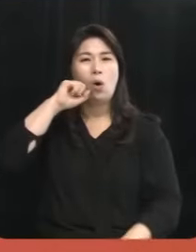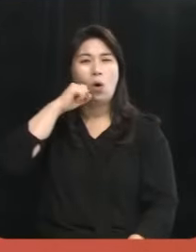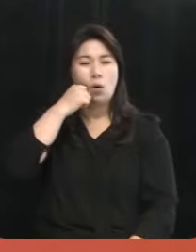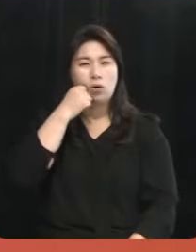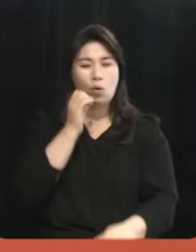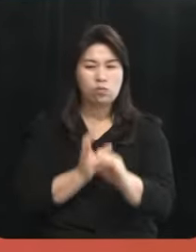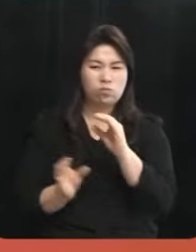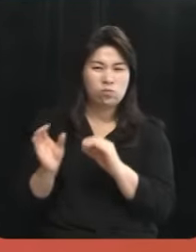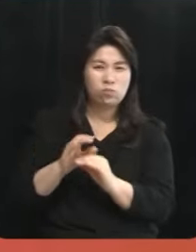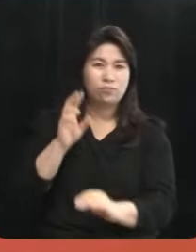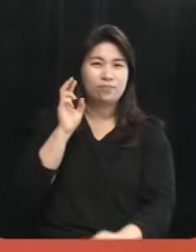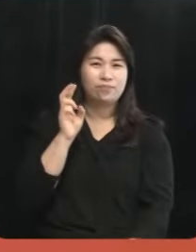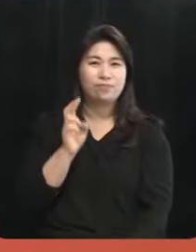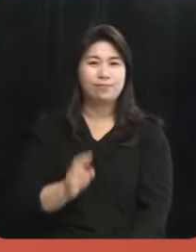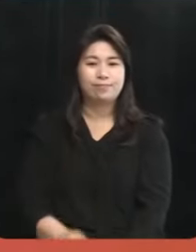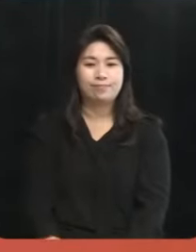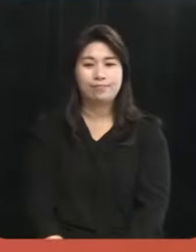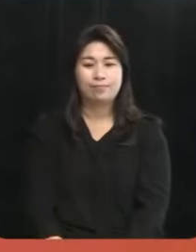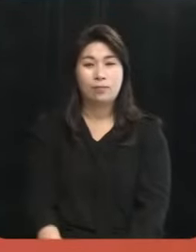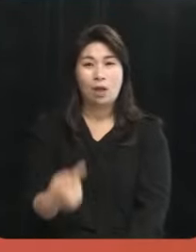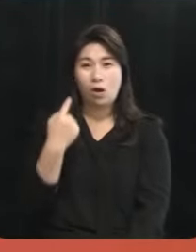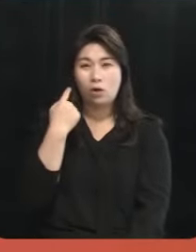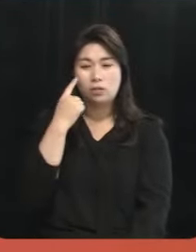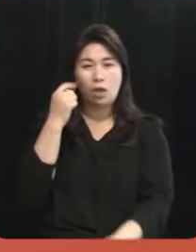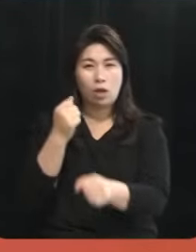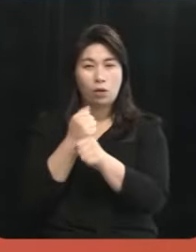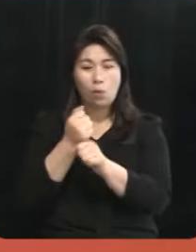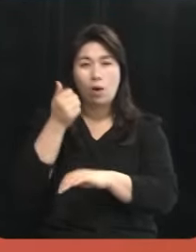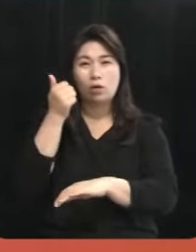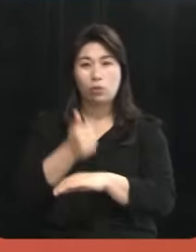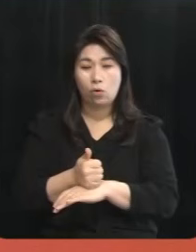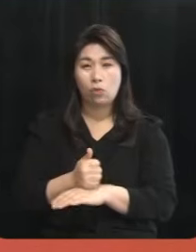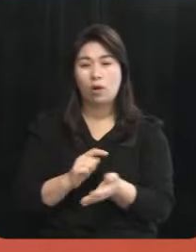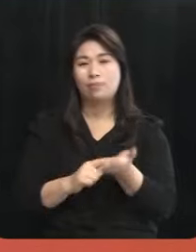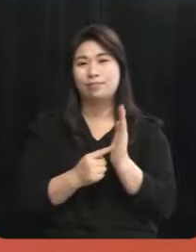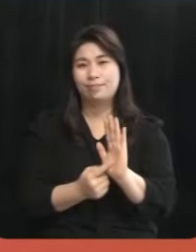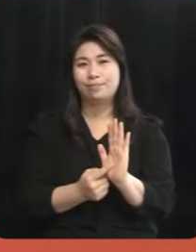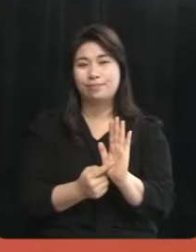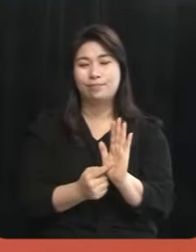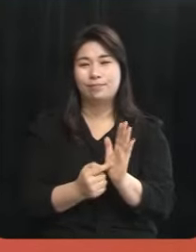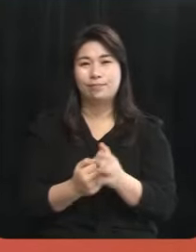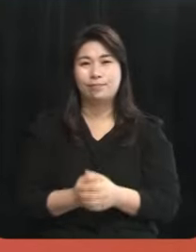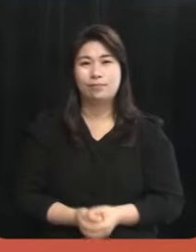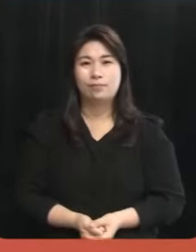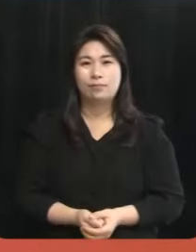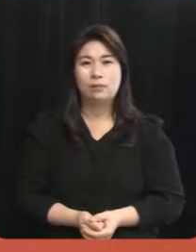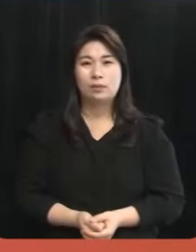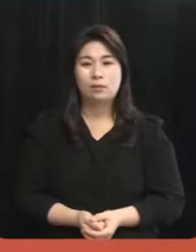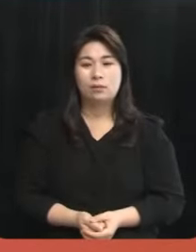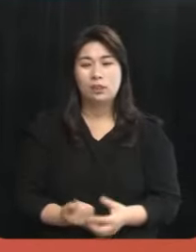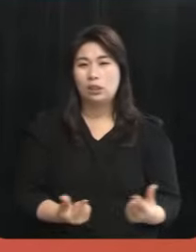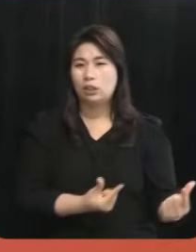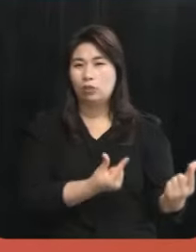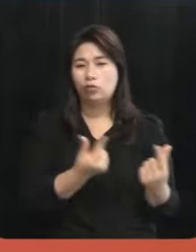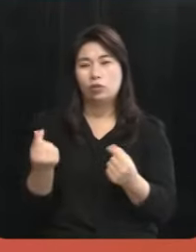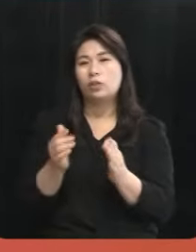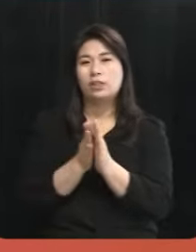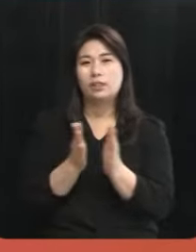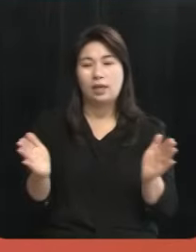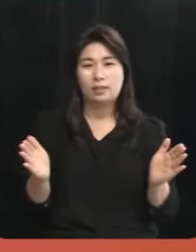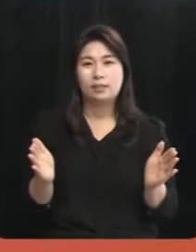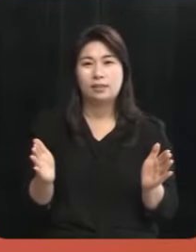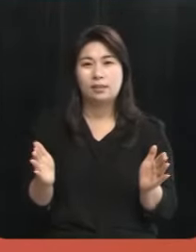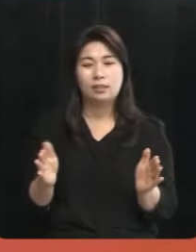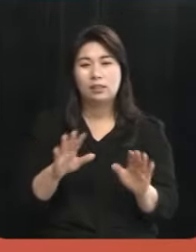가중되고 있습니다 어제 용역 결과도 나왔지만 어떤 일률적인 그런 적용은 지금